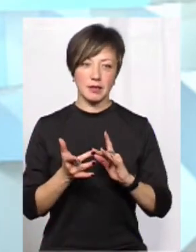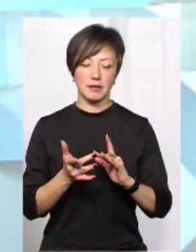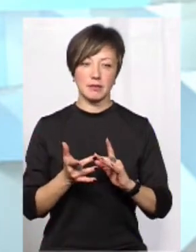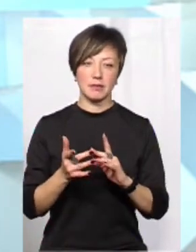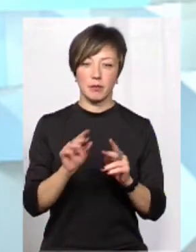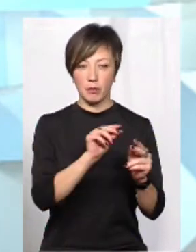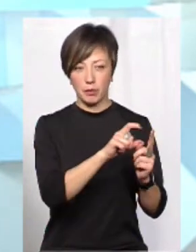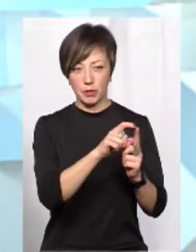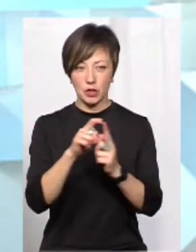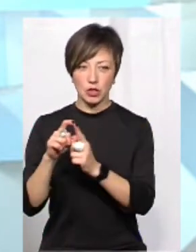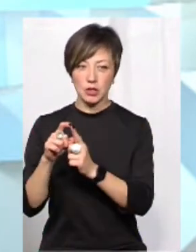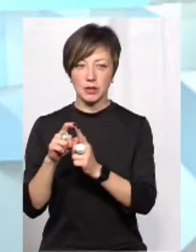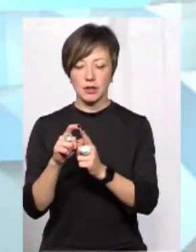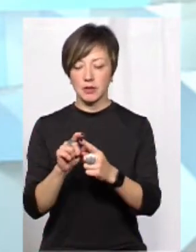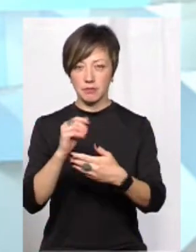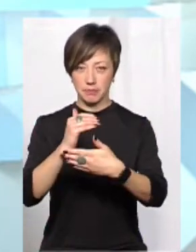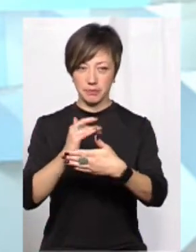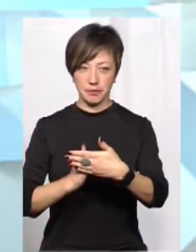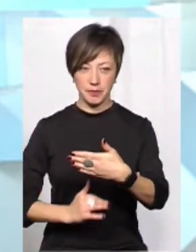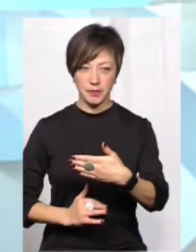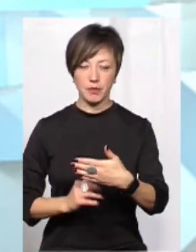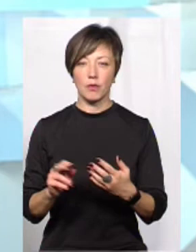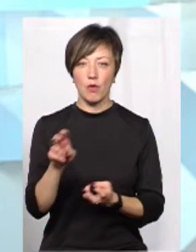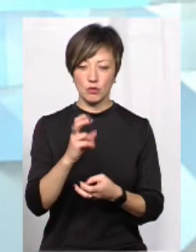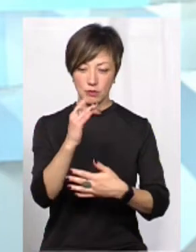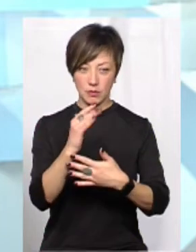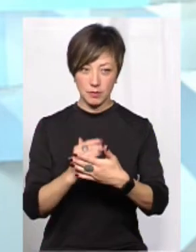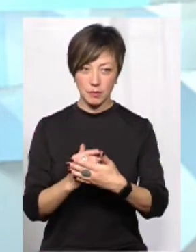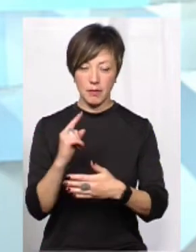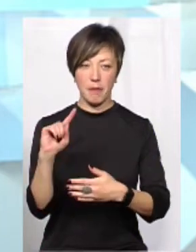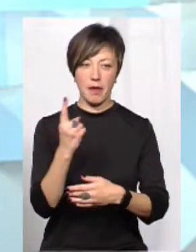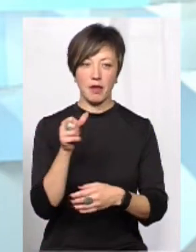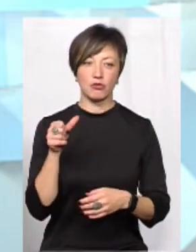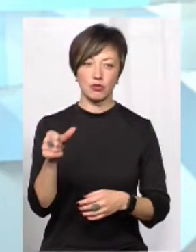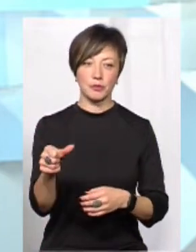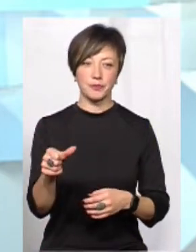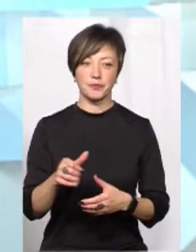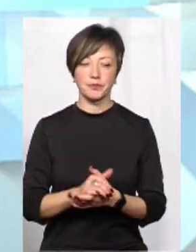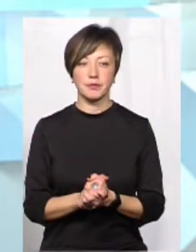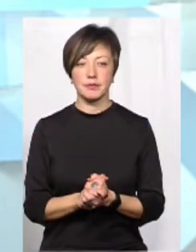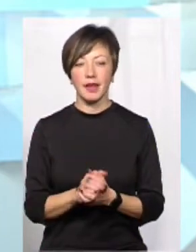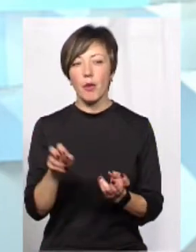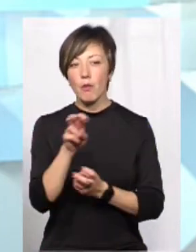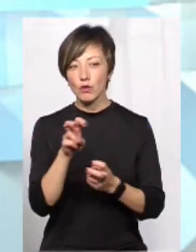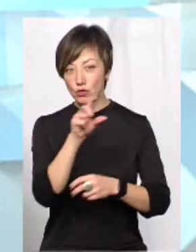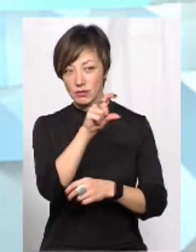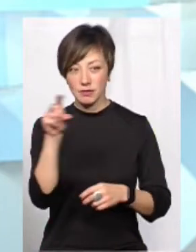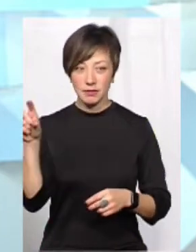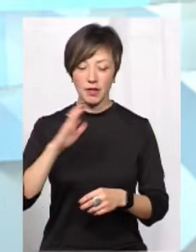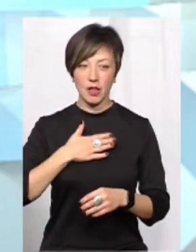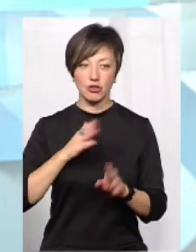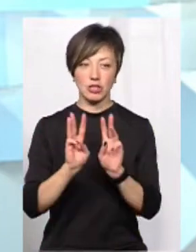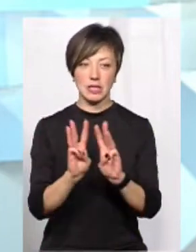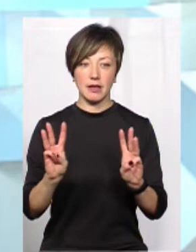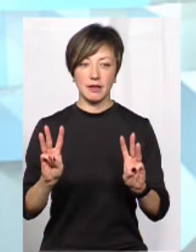і перше посилання в будь-якому пошуковику буде наш